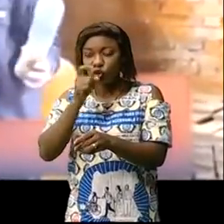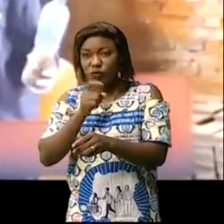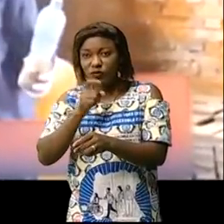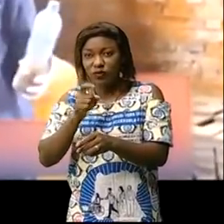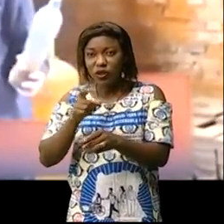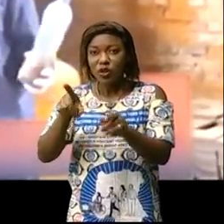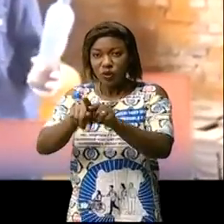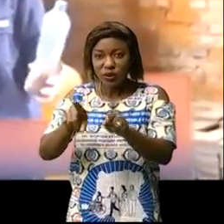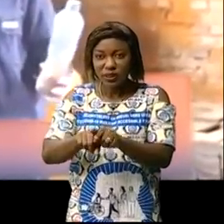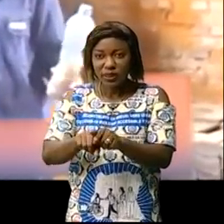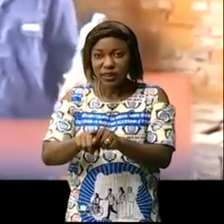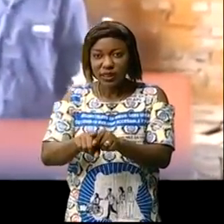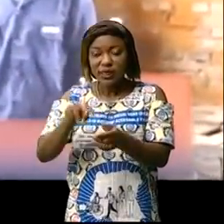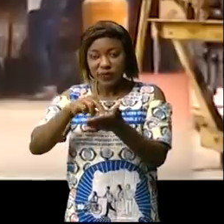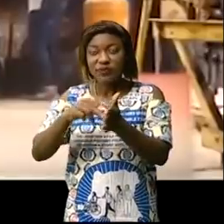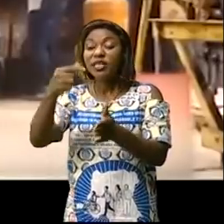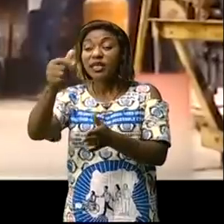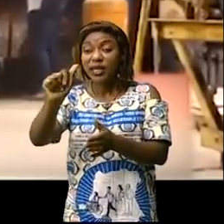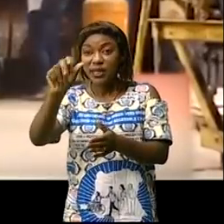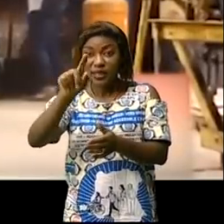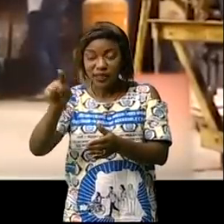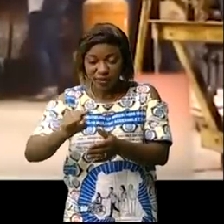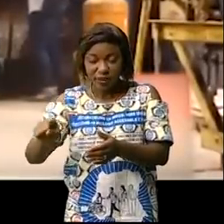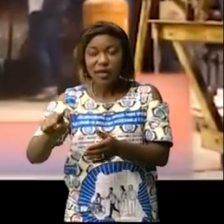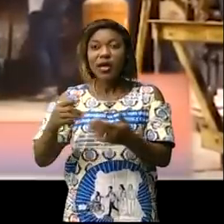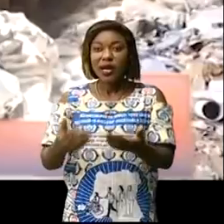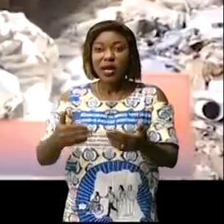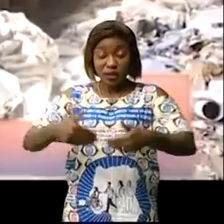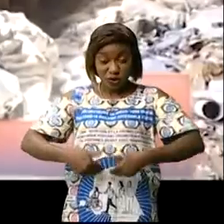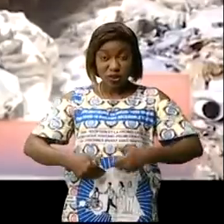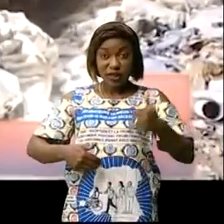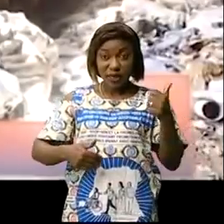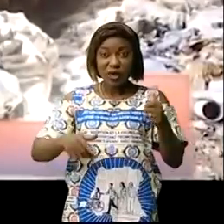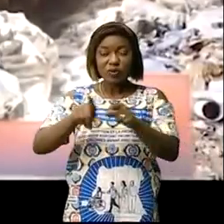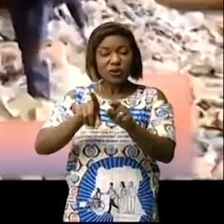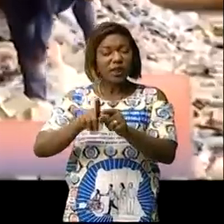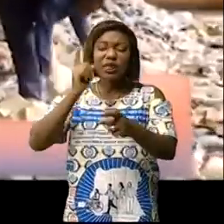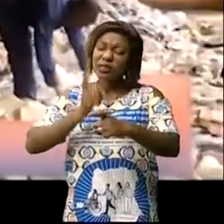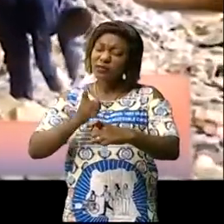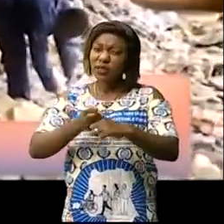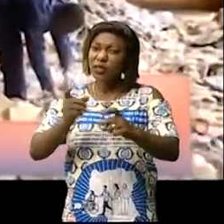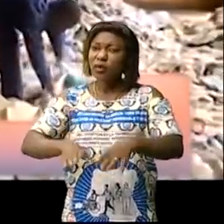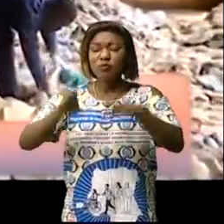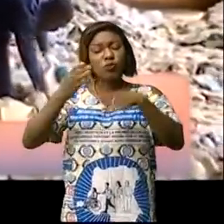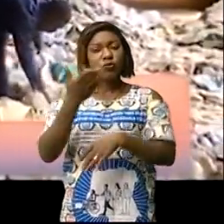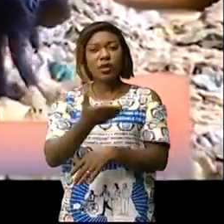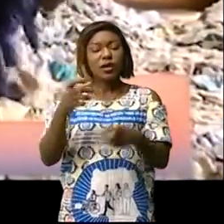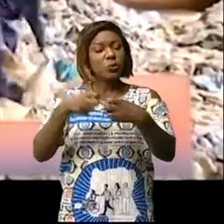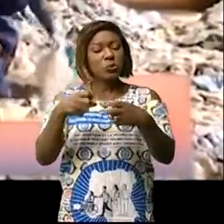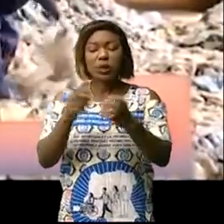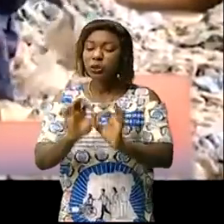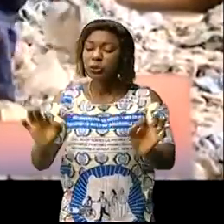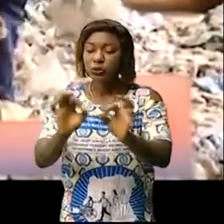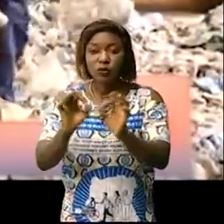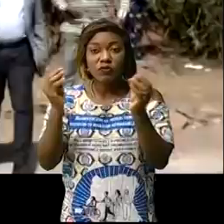qu'ils sont combustibles c'est du gaz sympathique en revanche ces jeunes sont confrontés aux difficultés d'électricité cette doléance